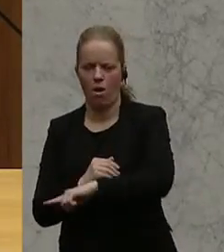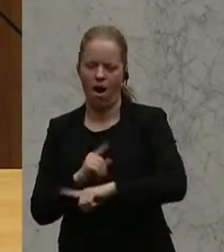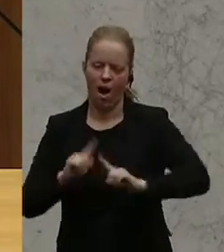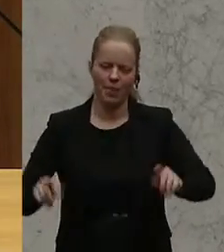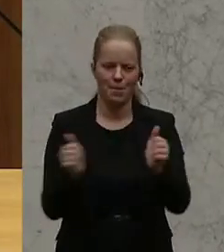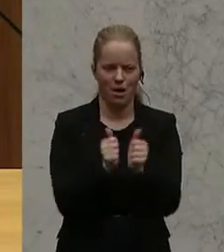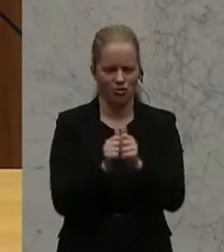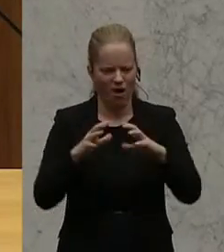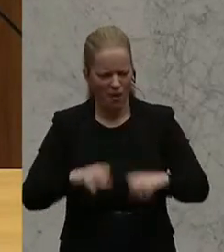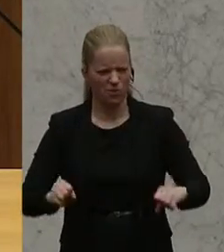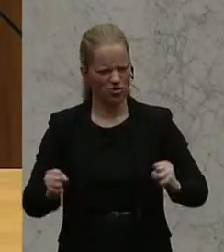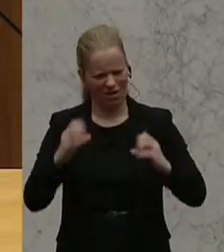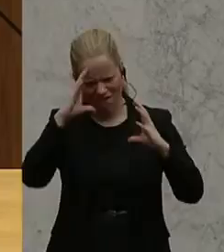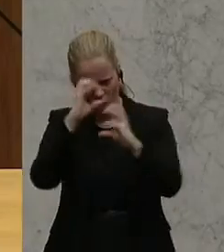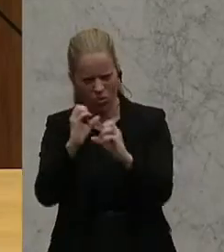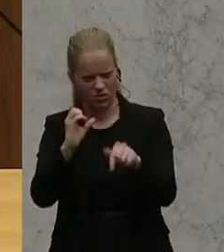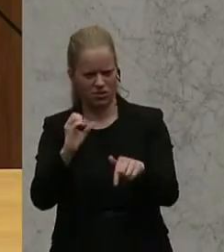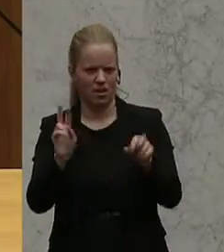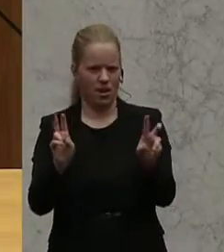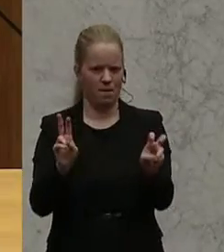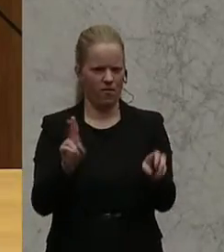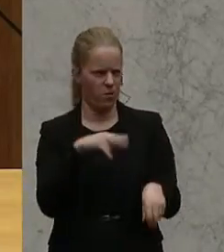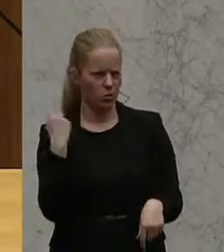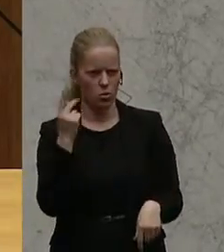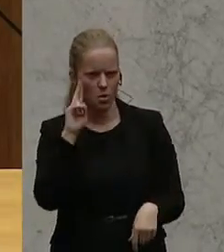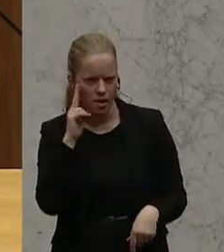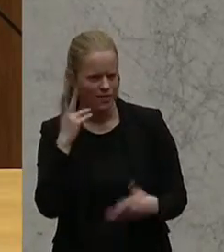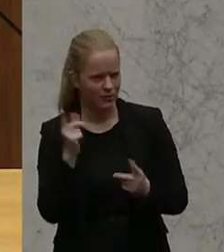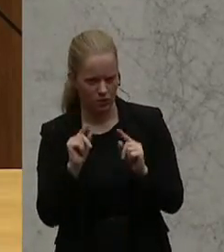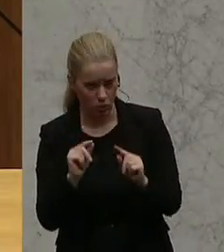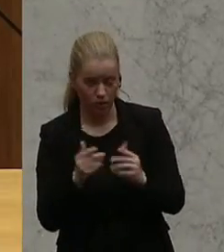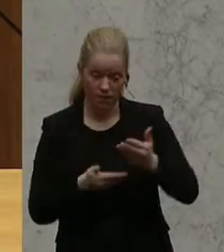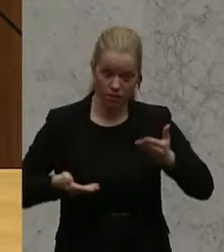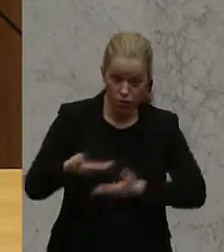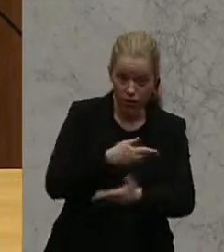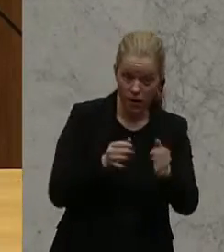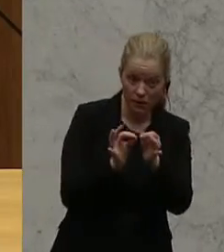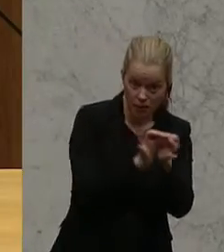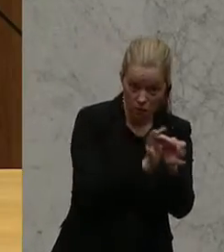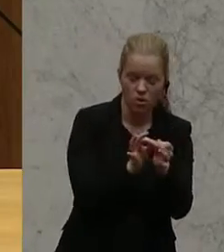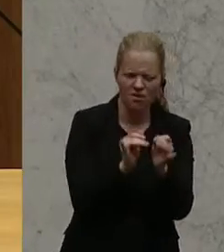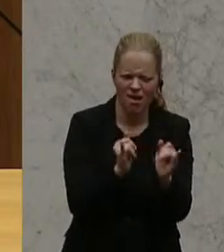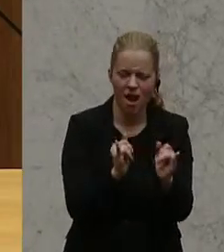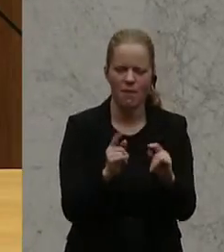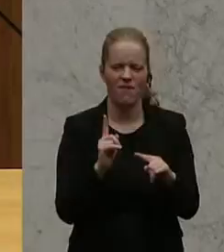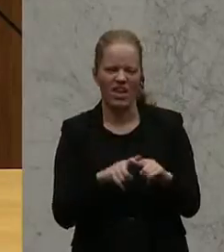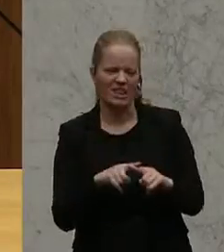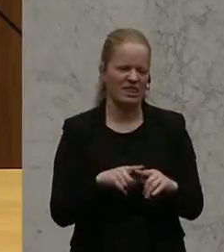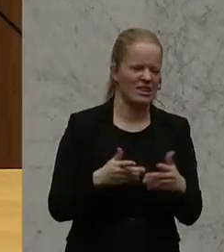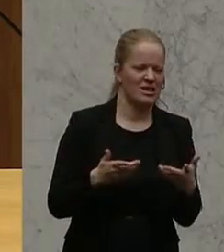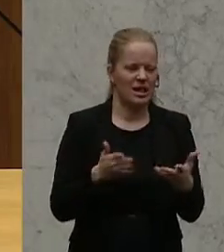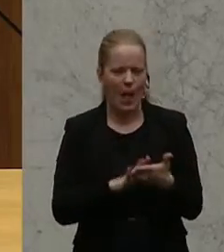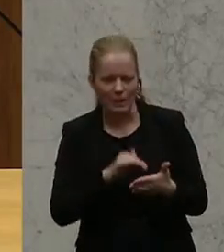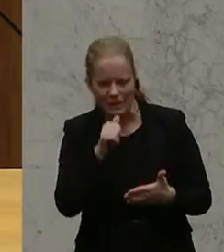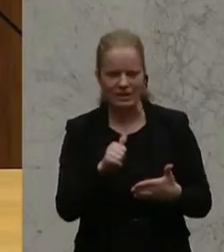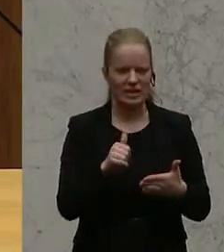Partnerschaftsabkommen. Und wir müssen uns da schon überlegen, was das auch eigentlich bedeutet. Einerseits wirtschaftliche Beziehungen, aber ja dann, wenn irgendwas nicht funktioniert,